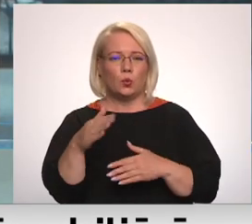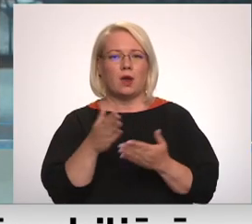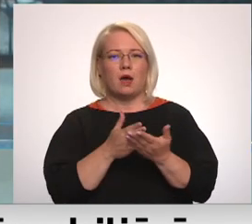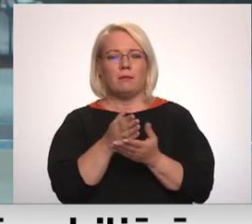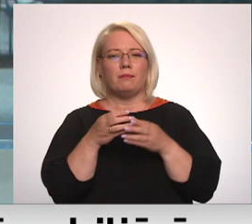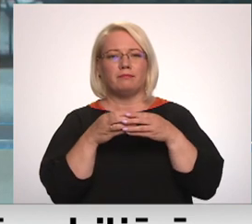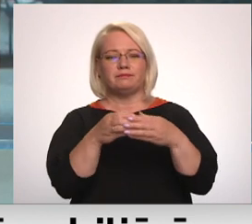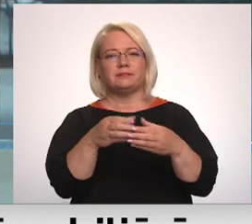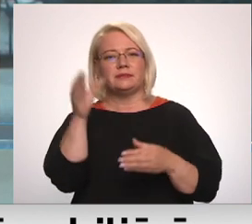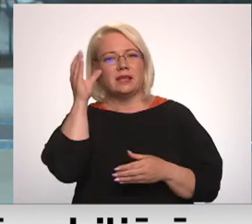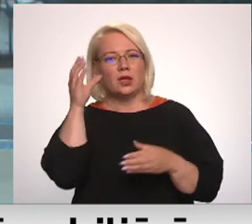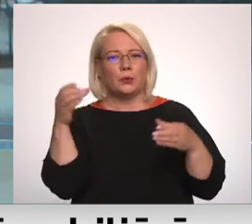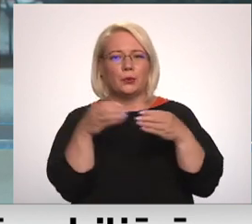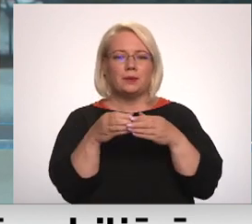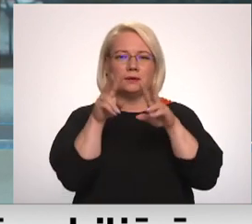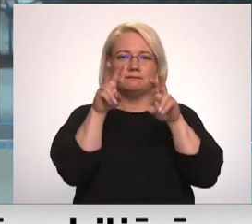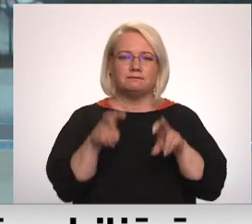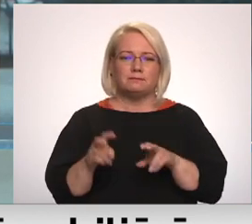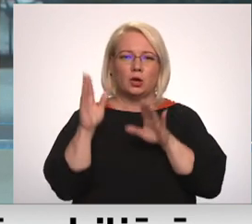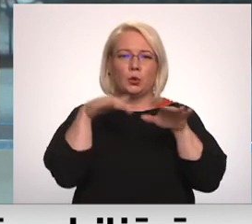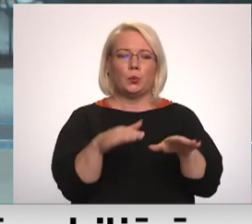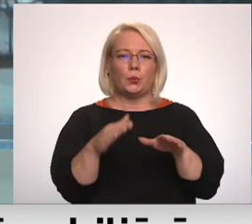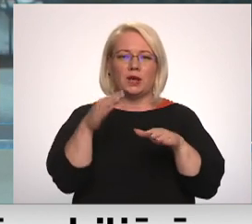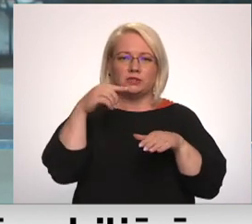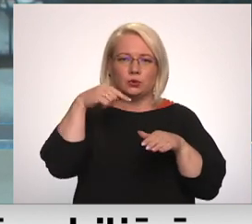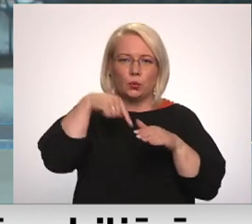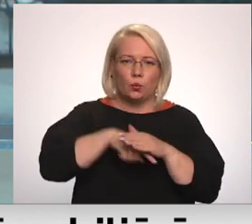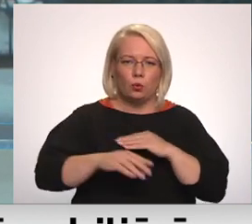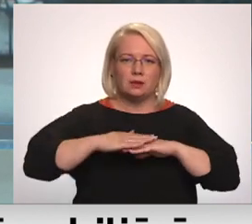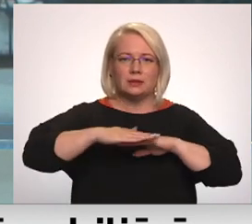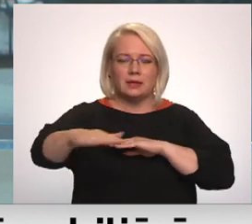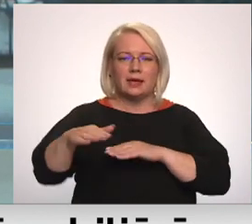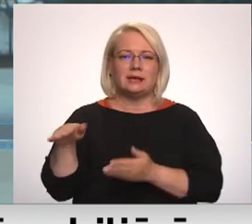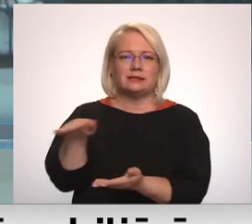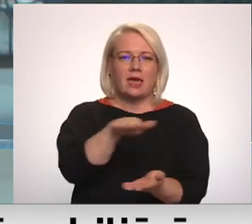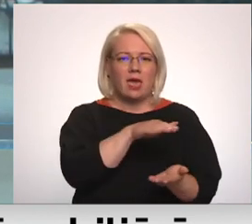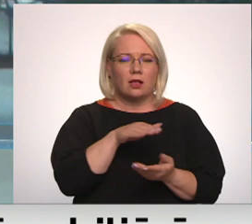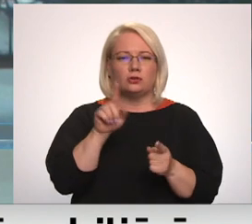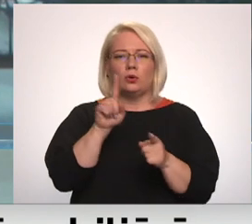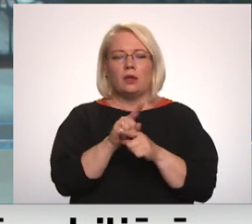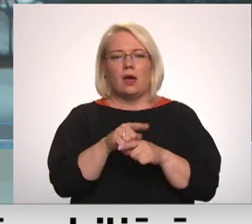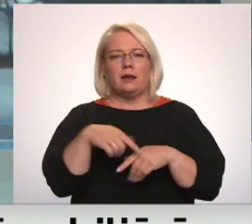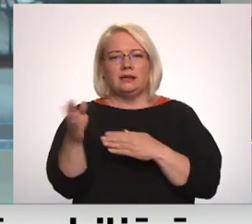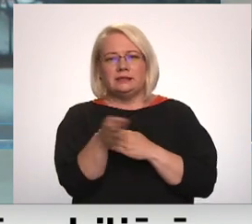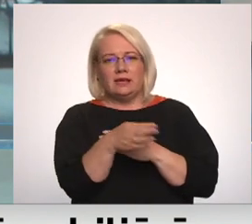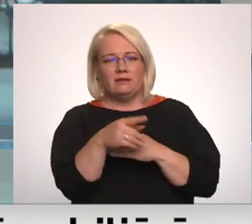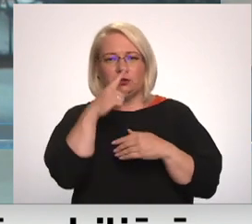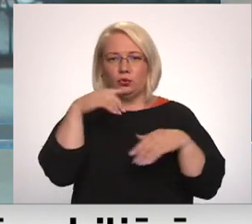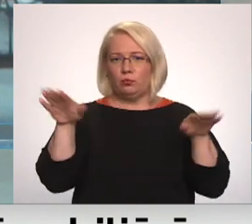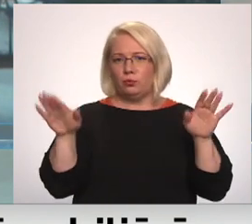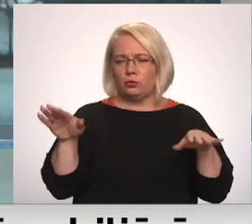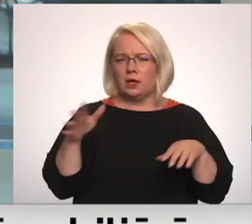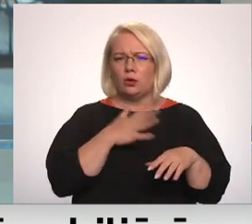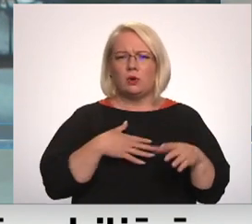grupas, lai pētītu jūras gultni, sēkļus, zīvis un putnus nosakot aizsargājumās teritorijas Latvijas ūdiņos. Tik